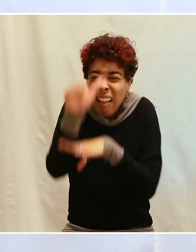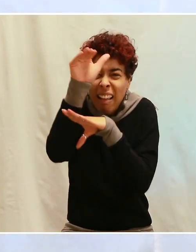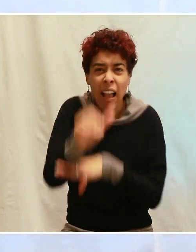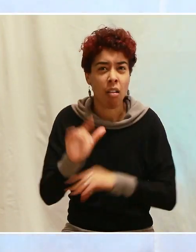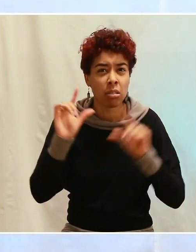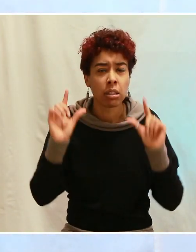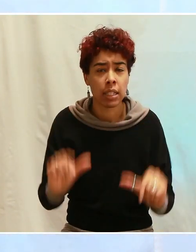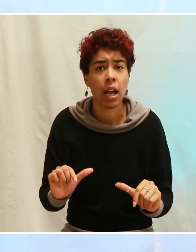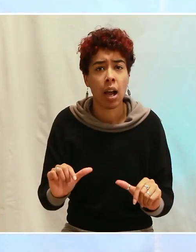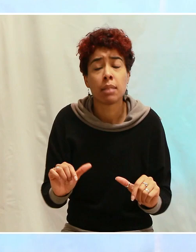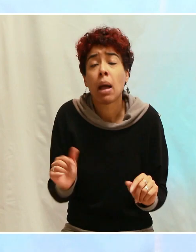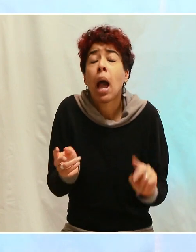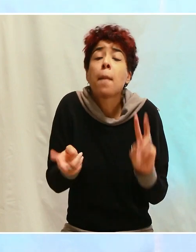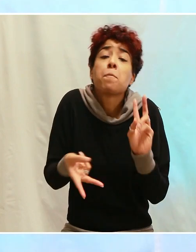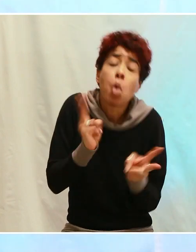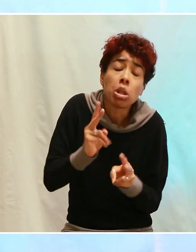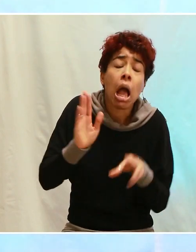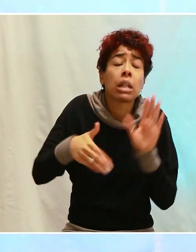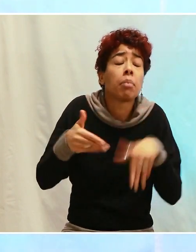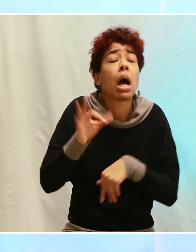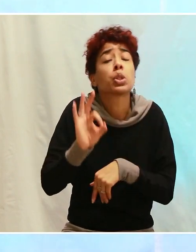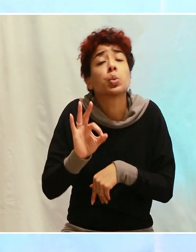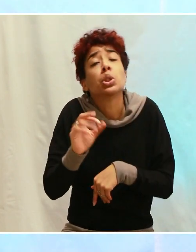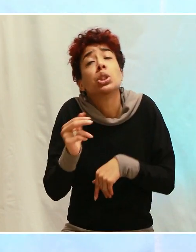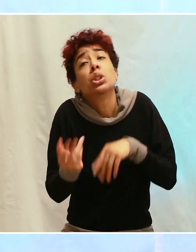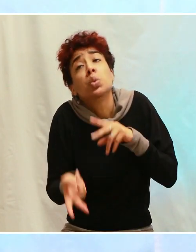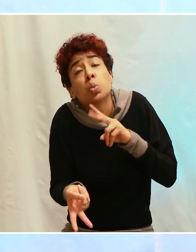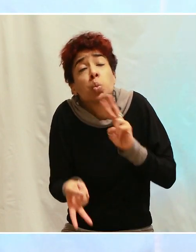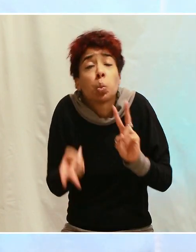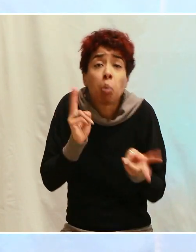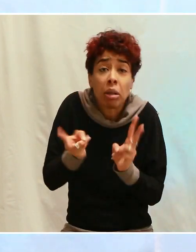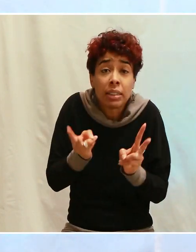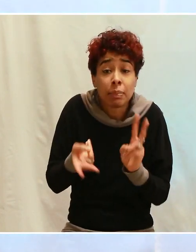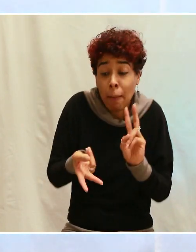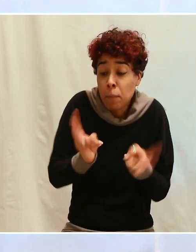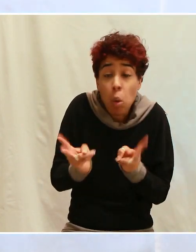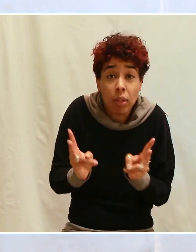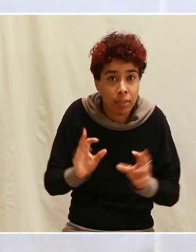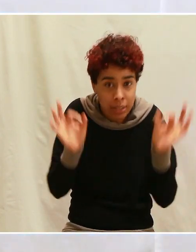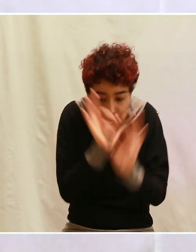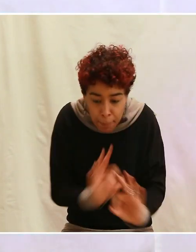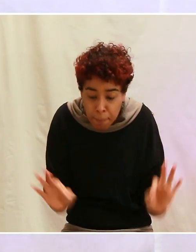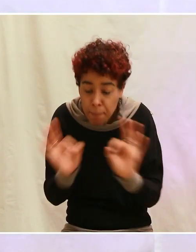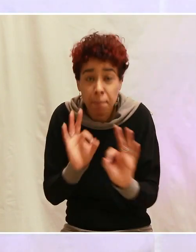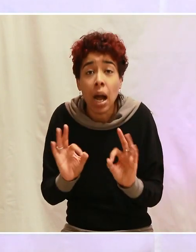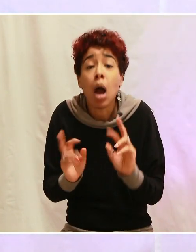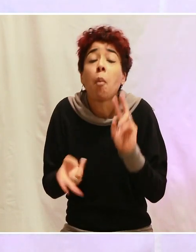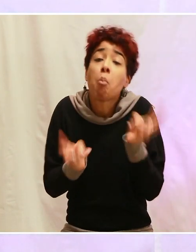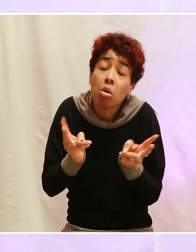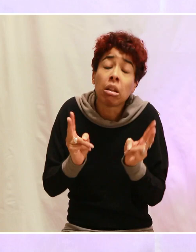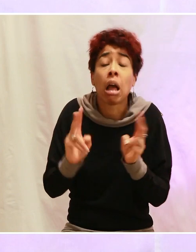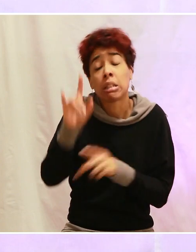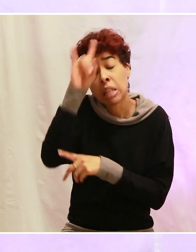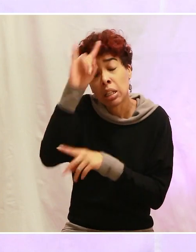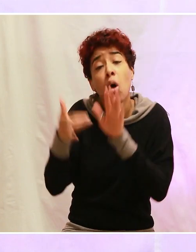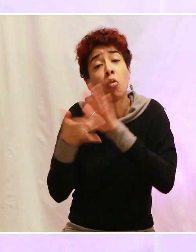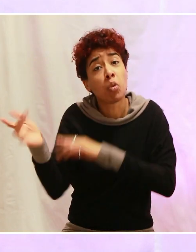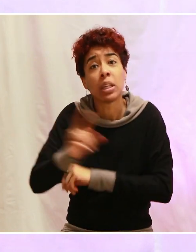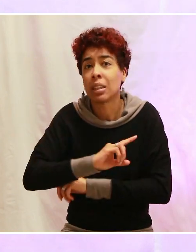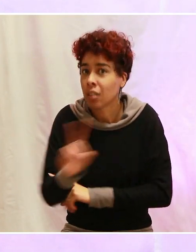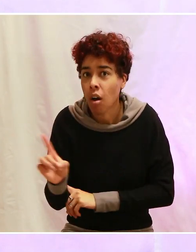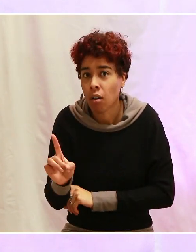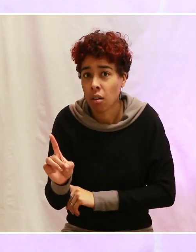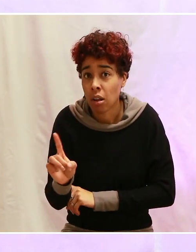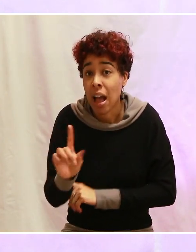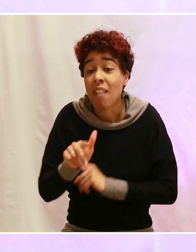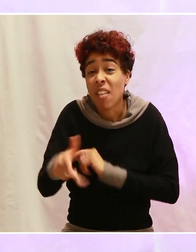? Il n pas de peut-être que va fonctionner. Il n pas ça dans le texte. Ce n pas peut-être que vous allez voir le diable fuir. Non, la Bible